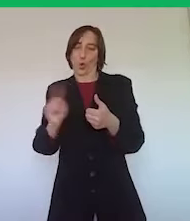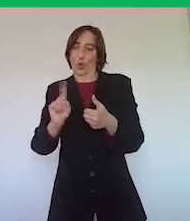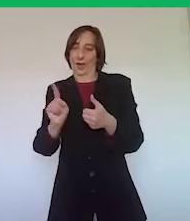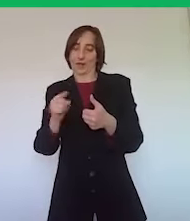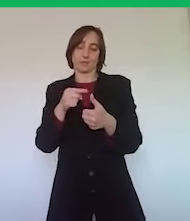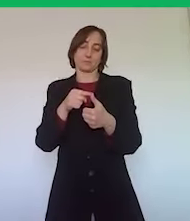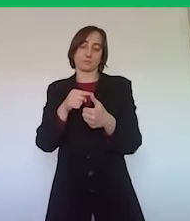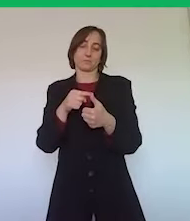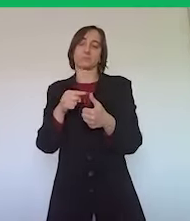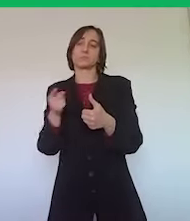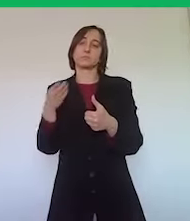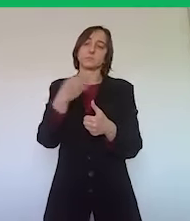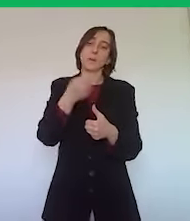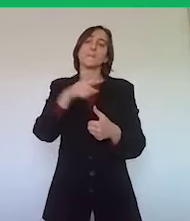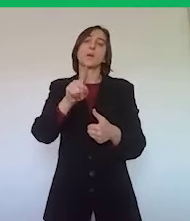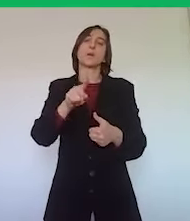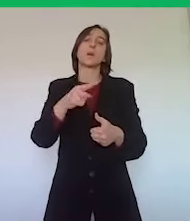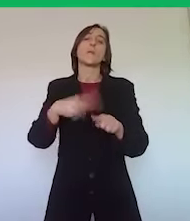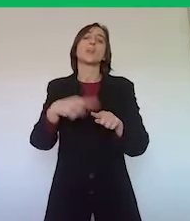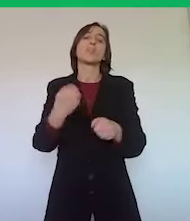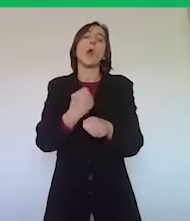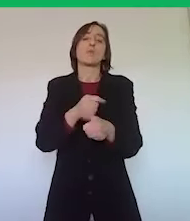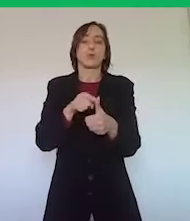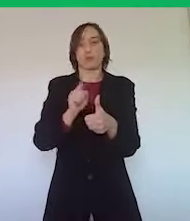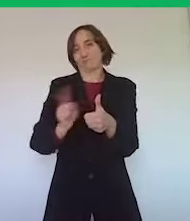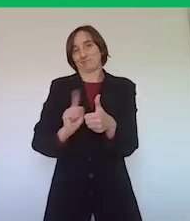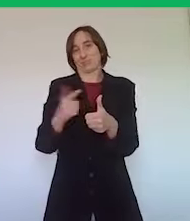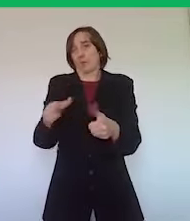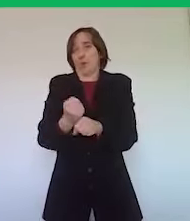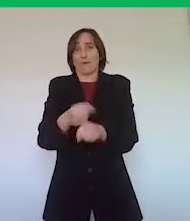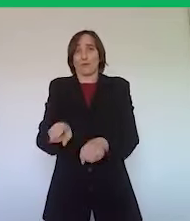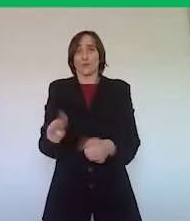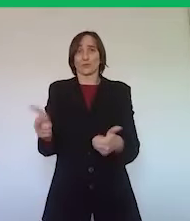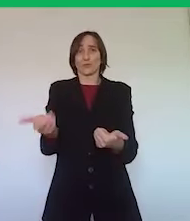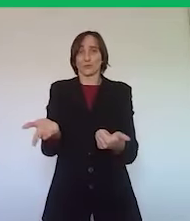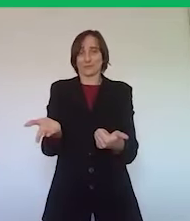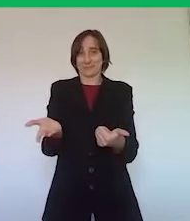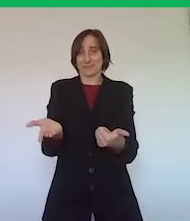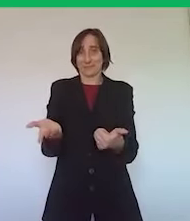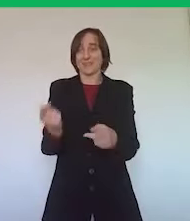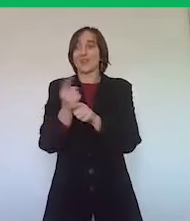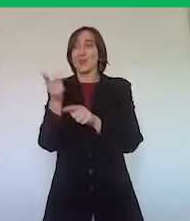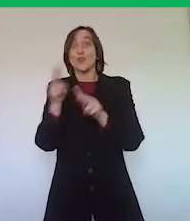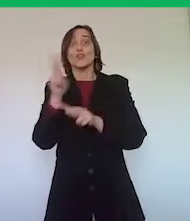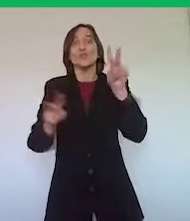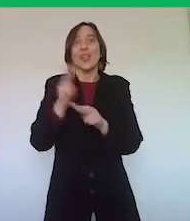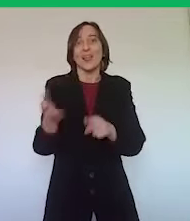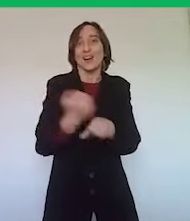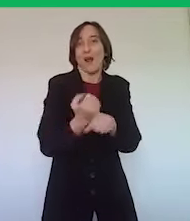spostamento per motivi di lavoro, perché in questo caso il lavoro ancora non c'è, si tratta di cercarlo o di